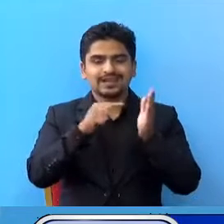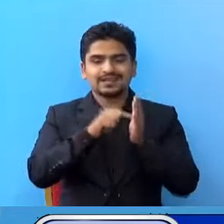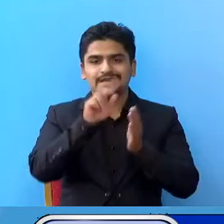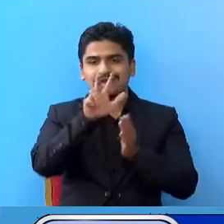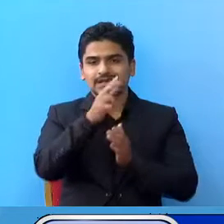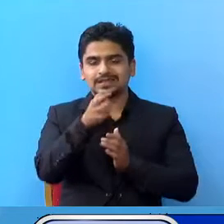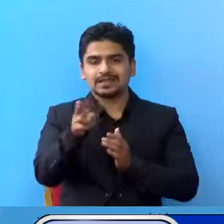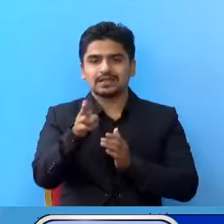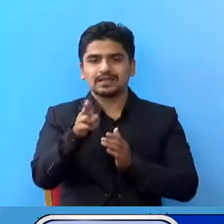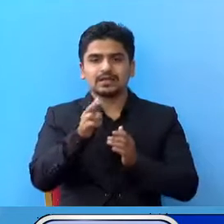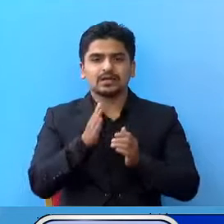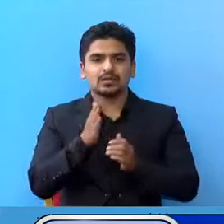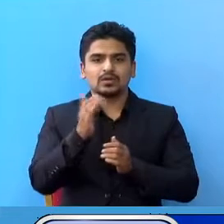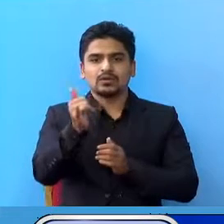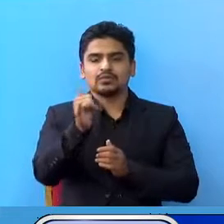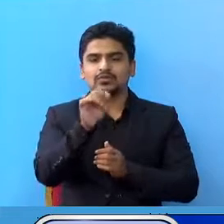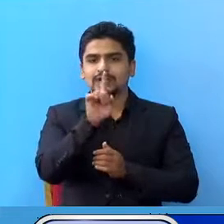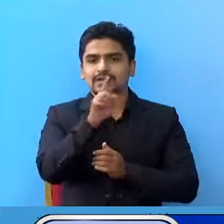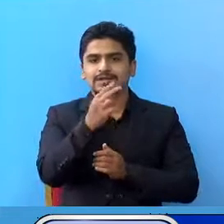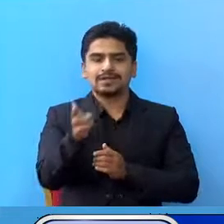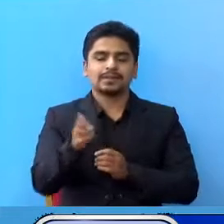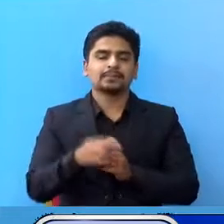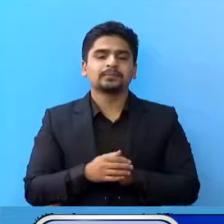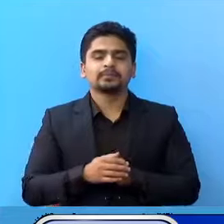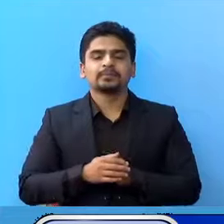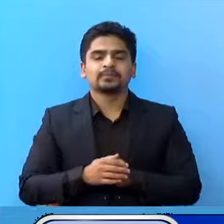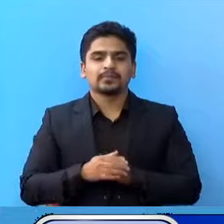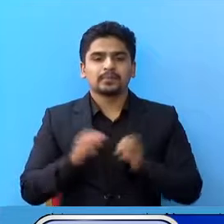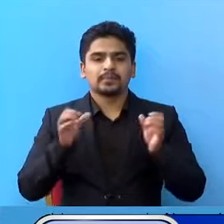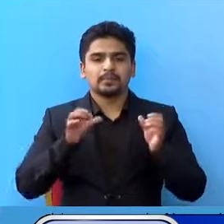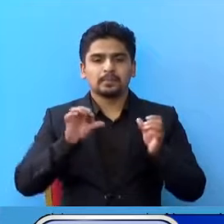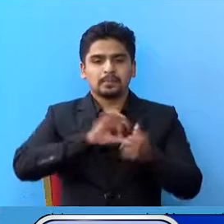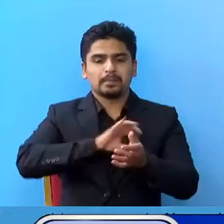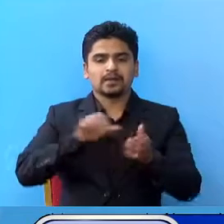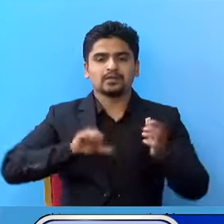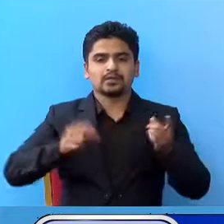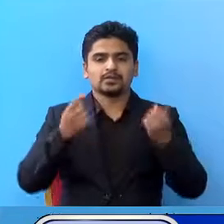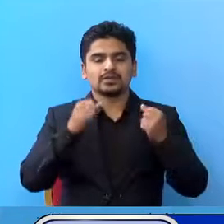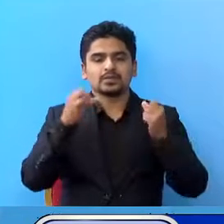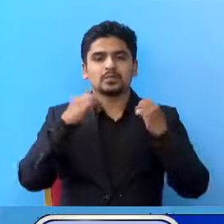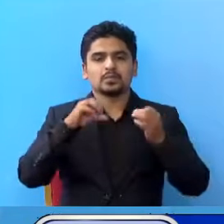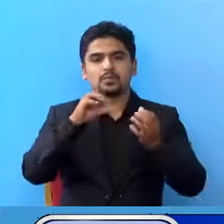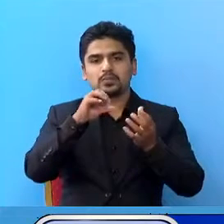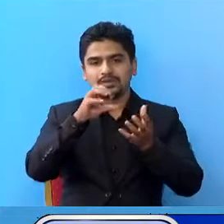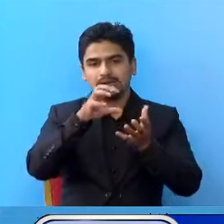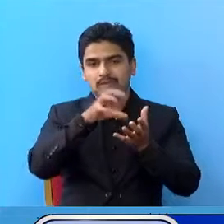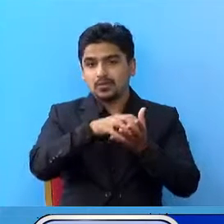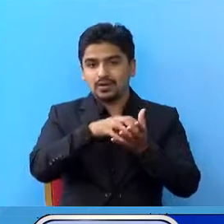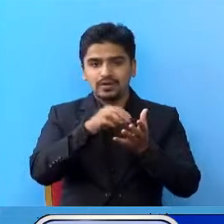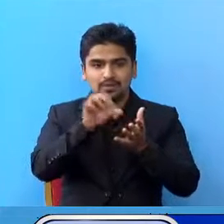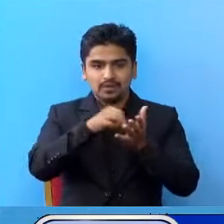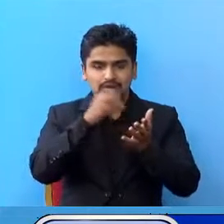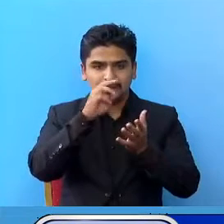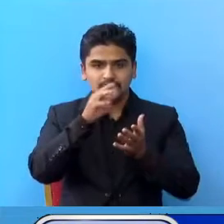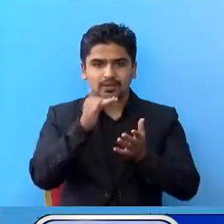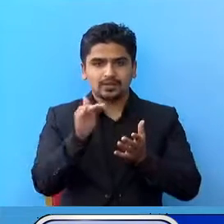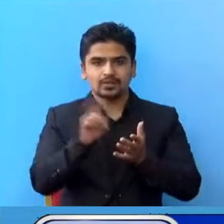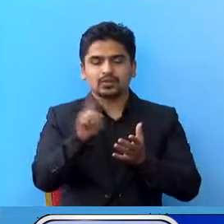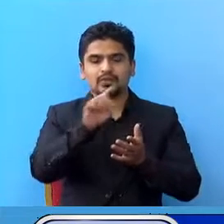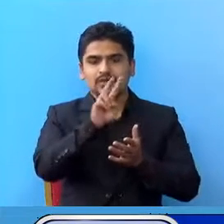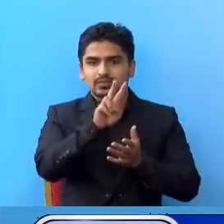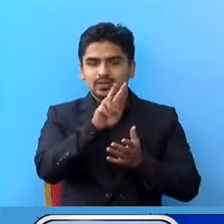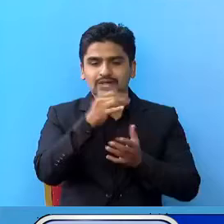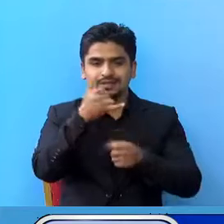का आह जना र लम्जुंका एक जना प्रादेशिक जनस्वास्त प्रयोक्साला पोखरामा तनहु का दुई जना र